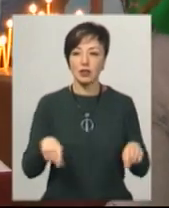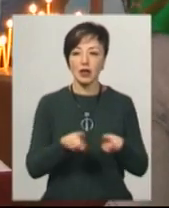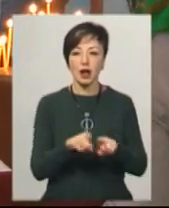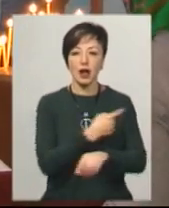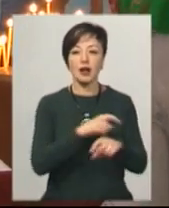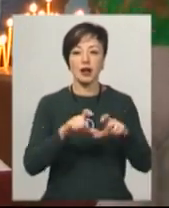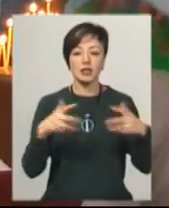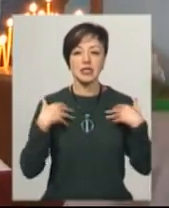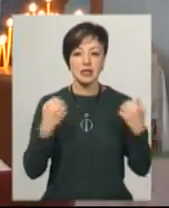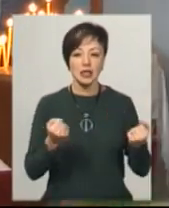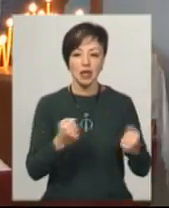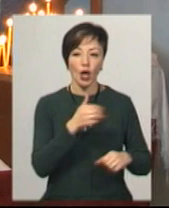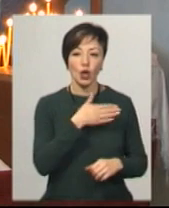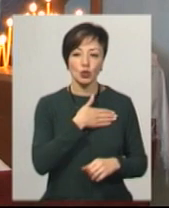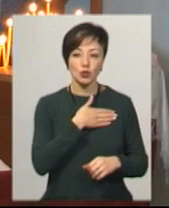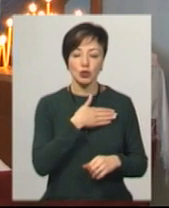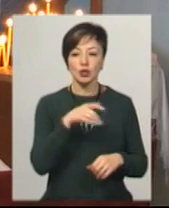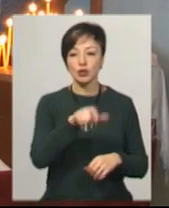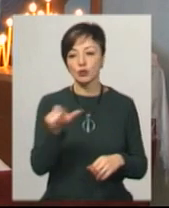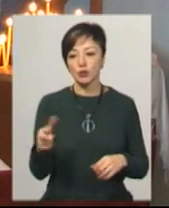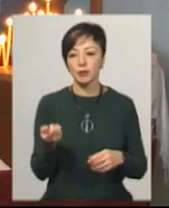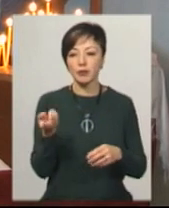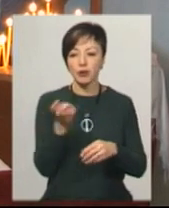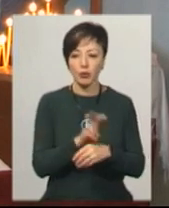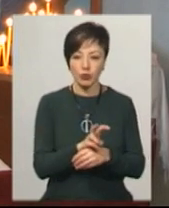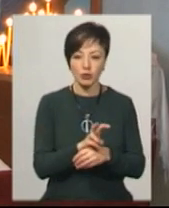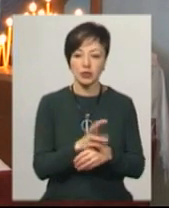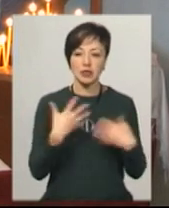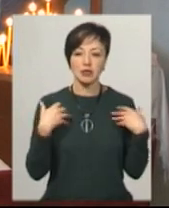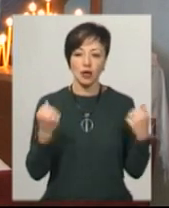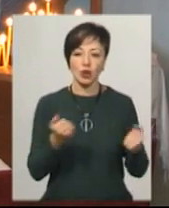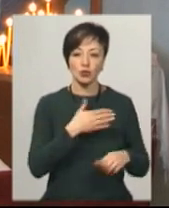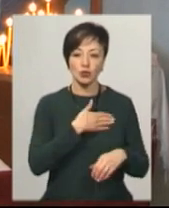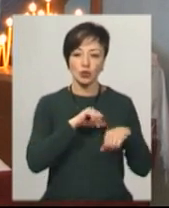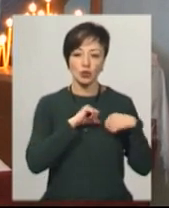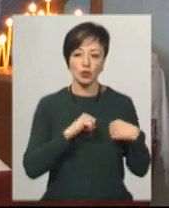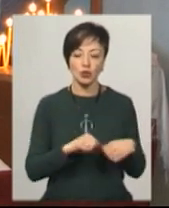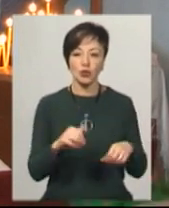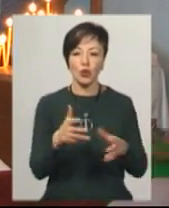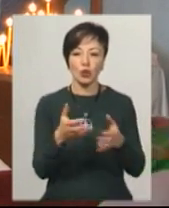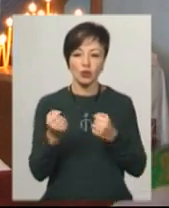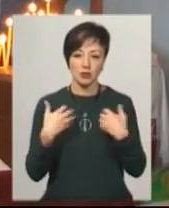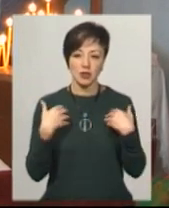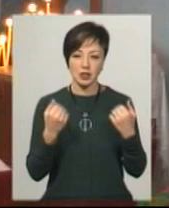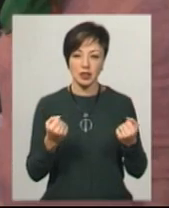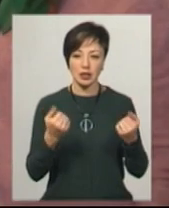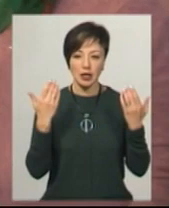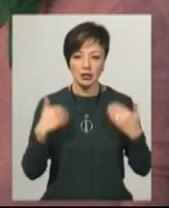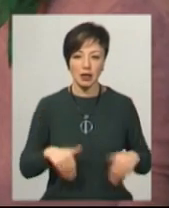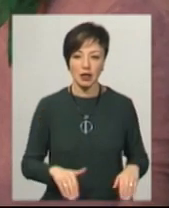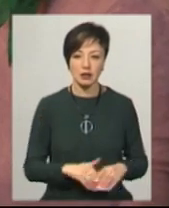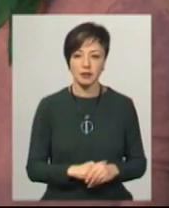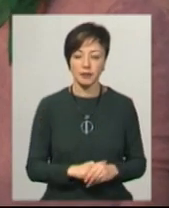лікарня для сілення душі. І люди приходять, сіляючись душею, сіляючись духом, вони отримують і сілення тілесне.